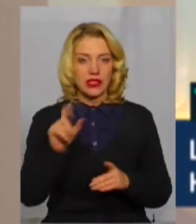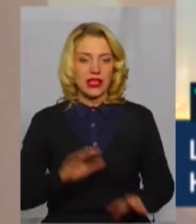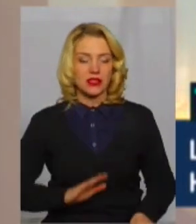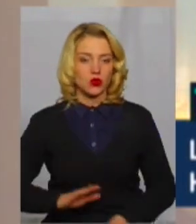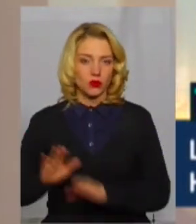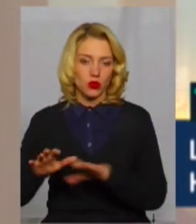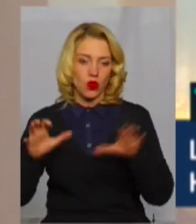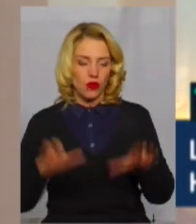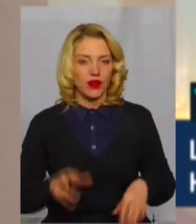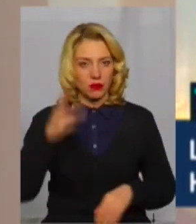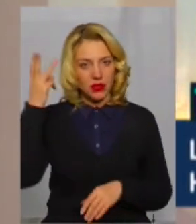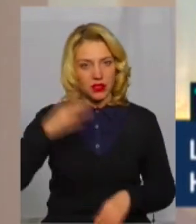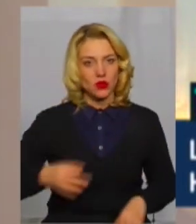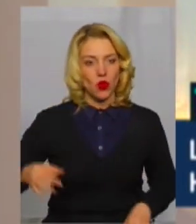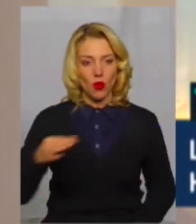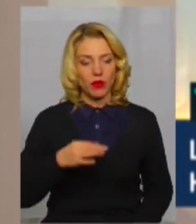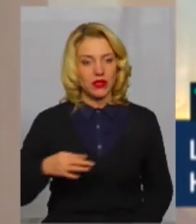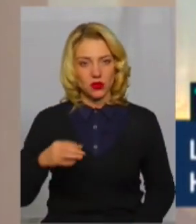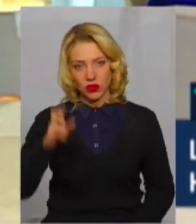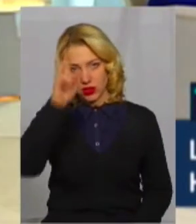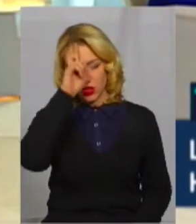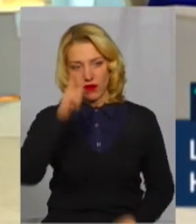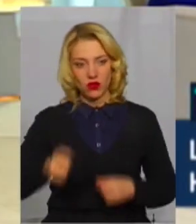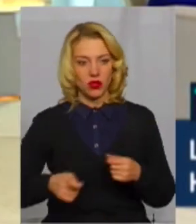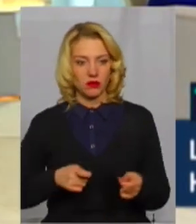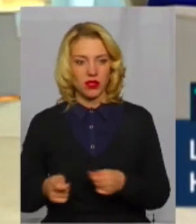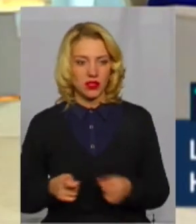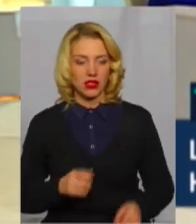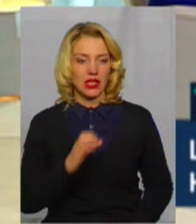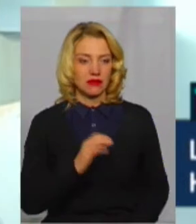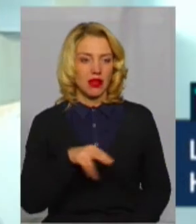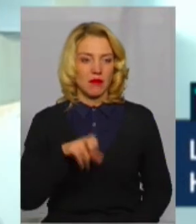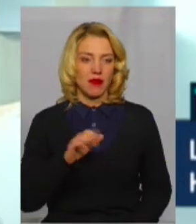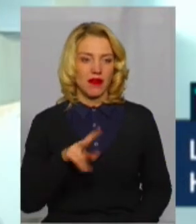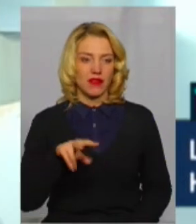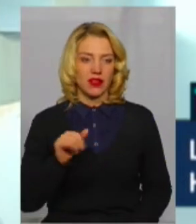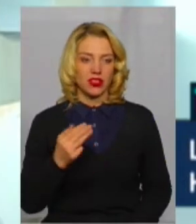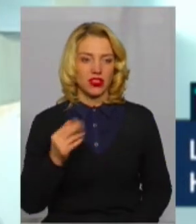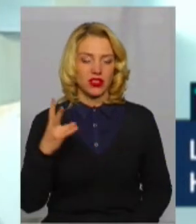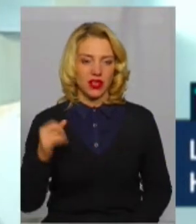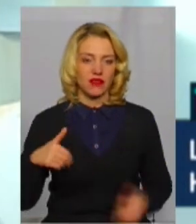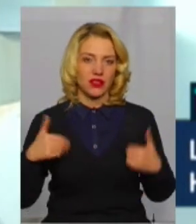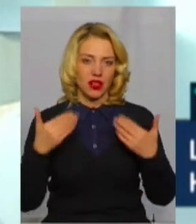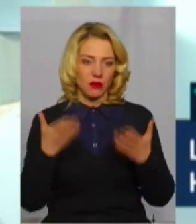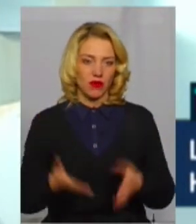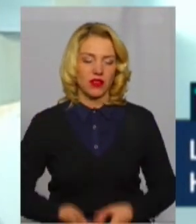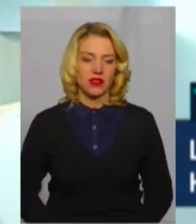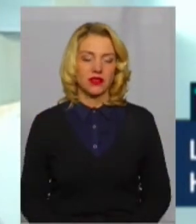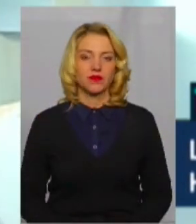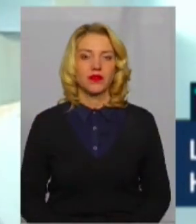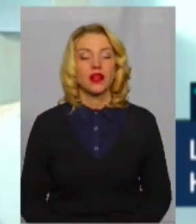заступницею голови Хмельницької обласної Державної Адміністрації Світланою Павлишиною. Вітаю вас, пані Світлана.